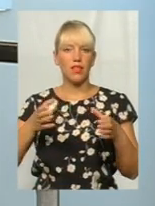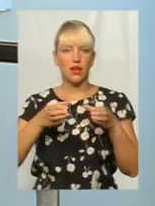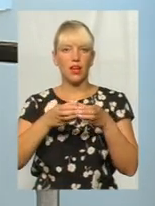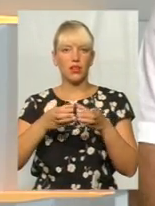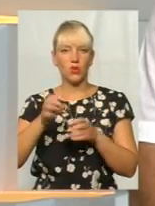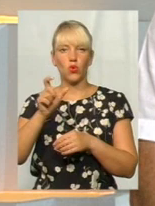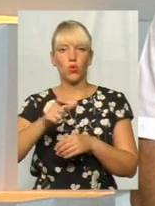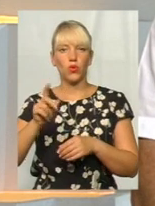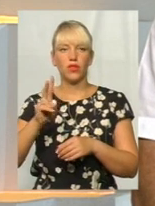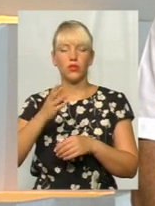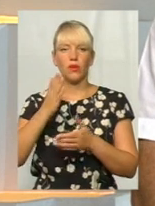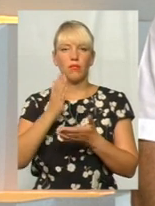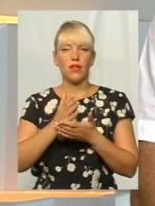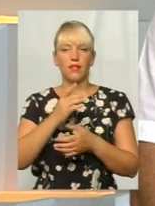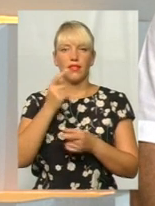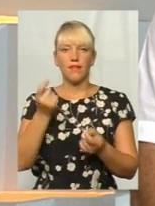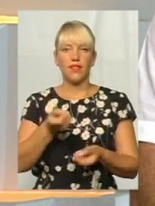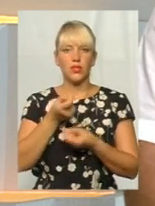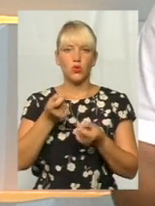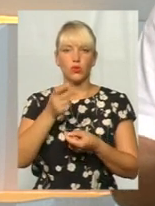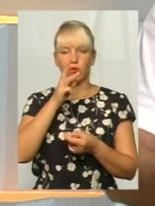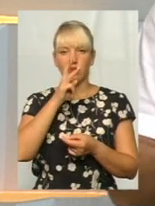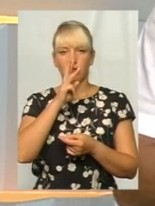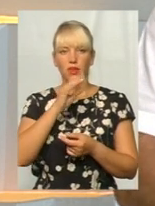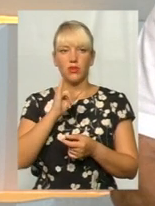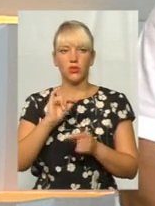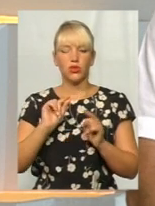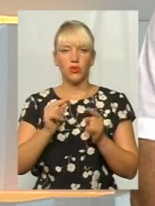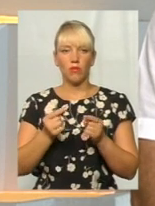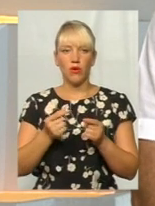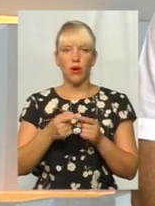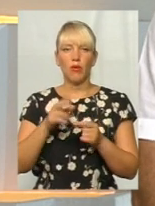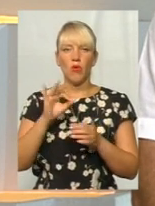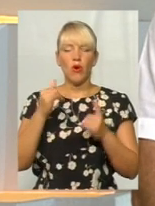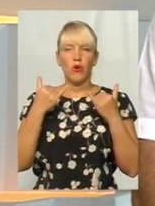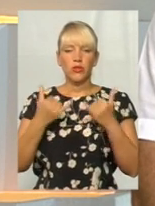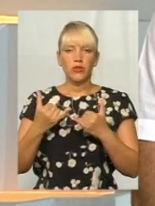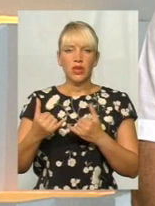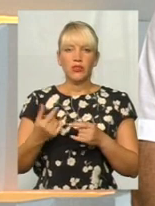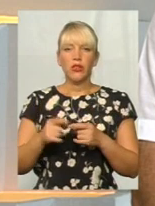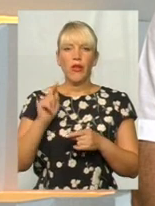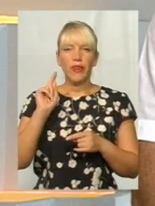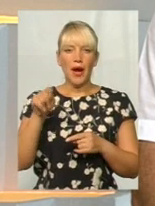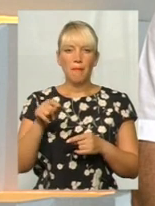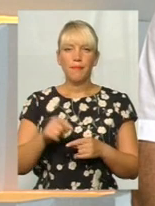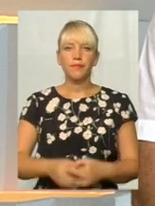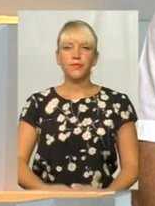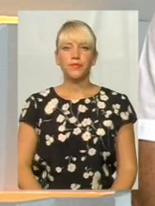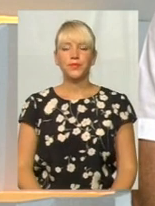мали невисоку зарплату, тому тут по осучасненню буде